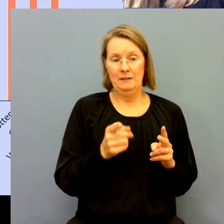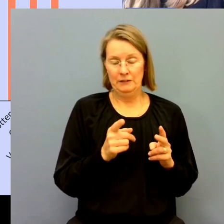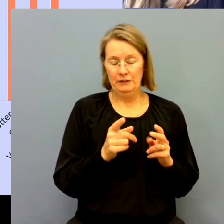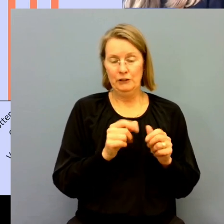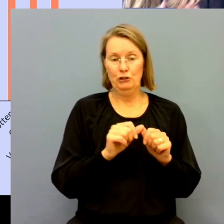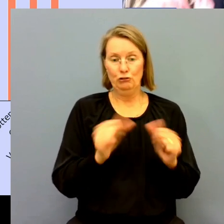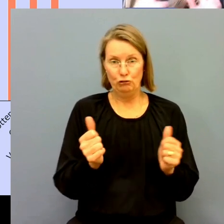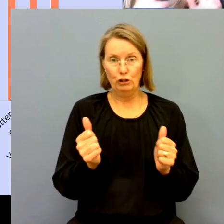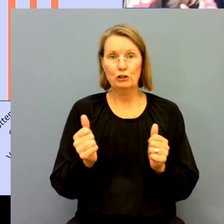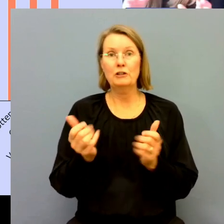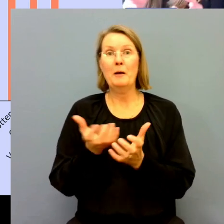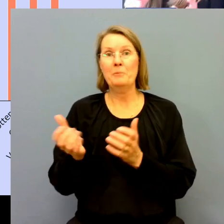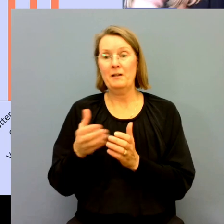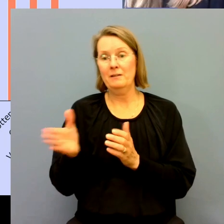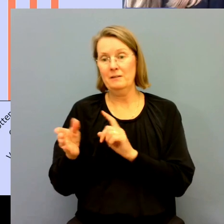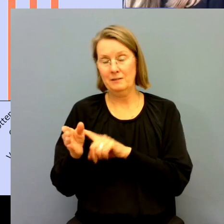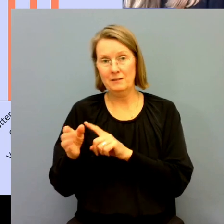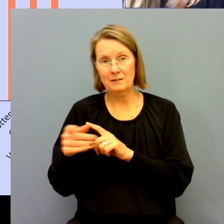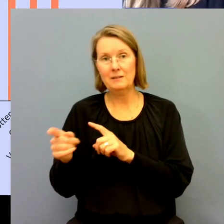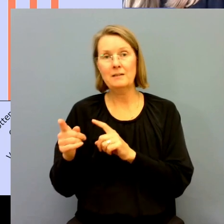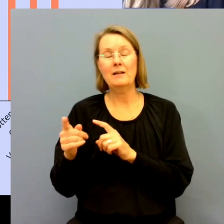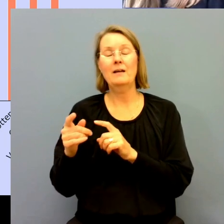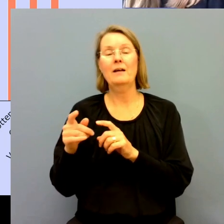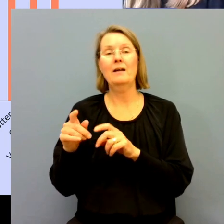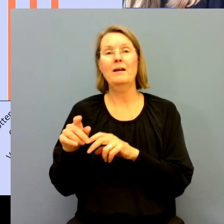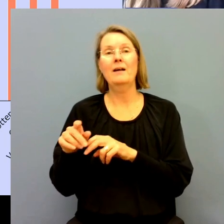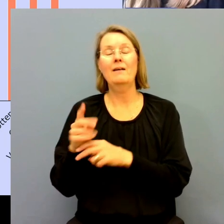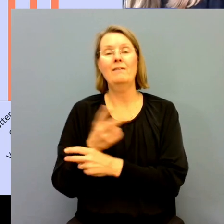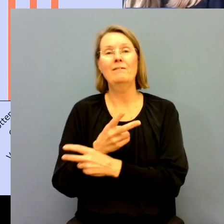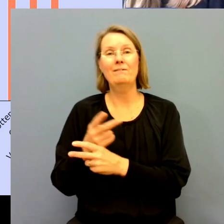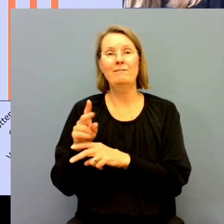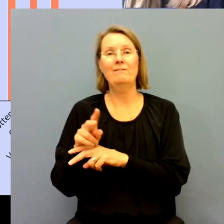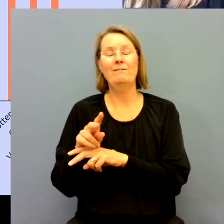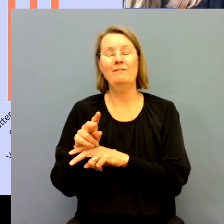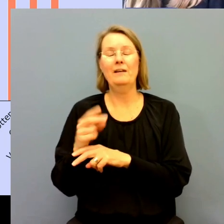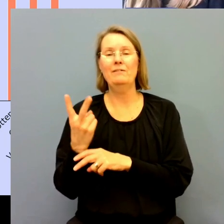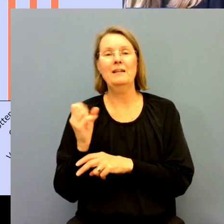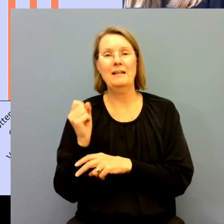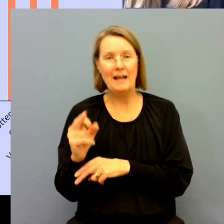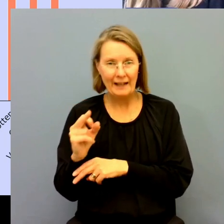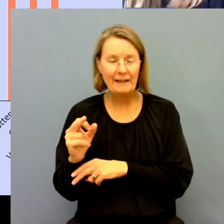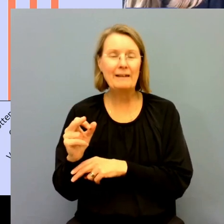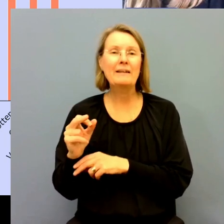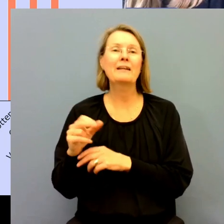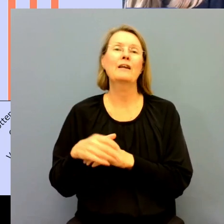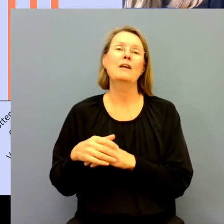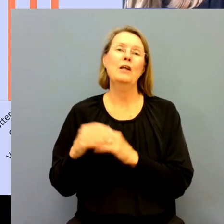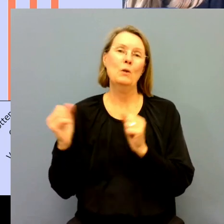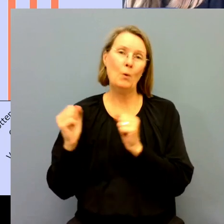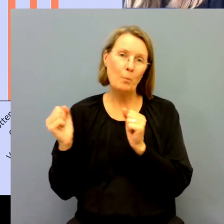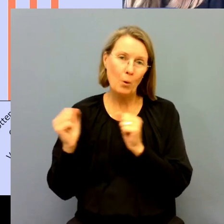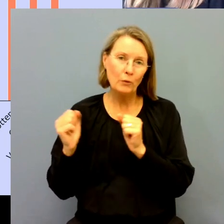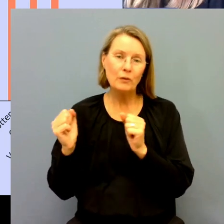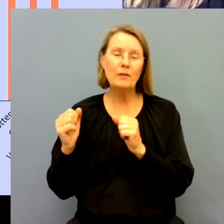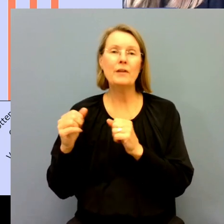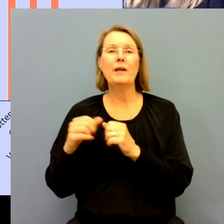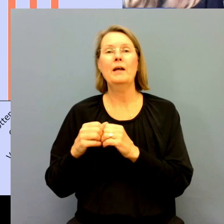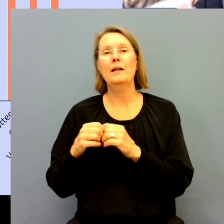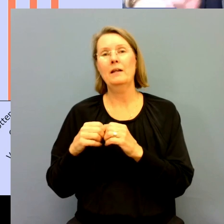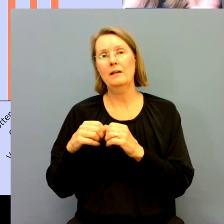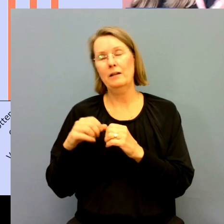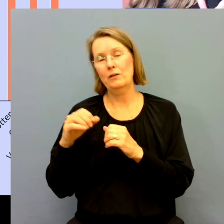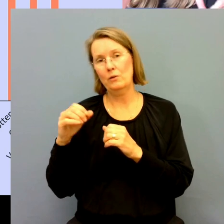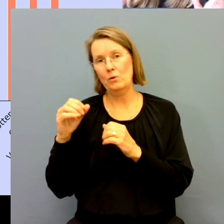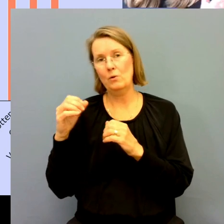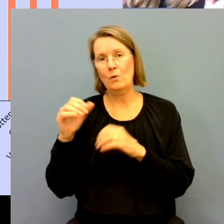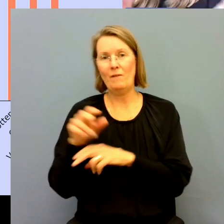Medan den största bristen som ni ser finns i Västra Götaland. Men också Gotland, Norrbotten, Västerbotten, Östergötland.